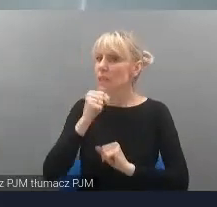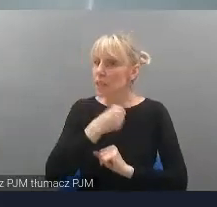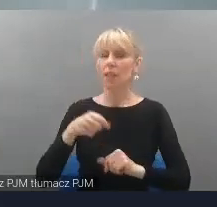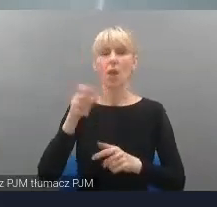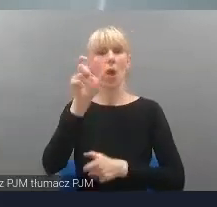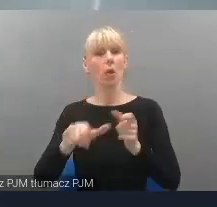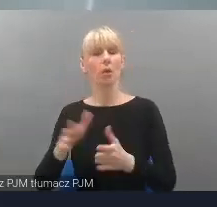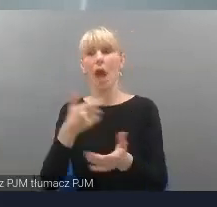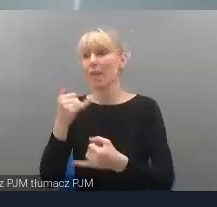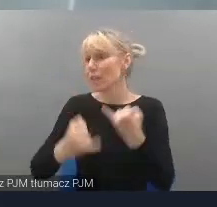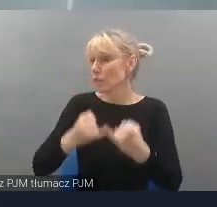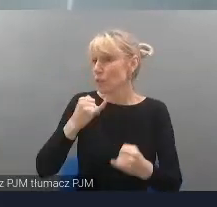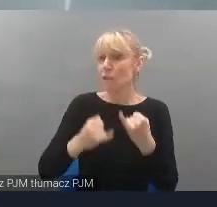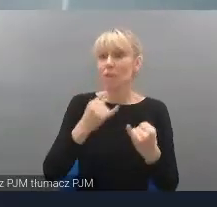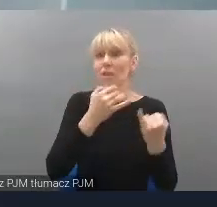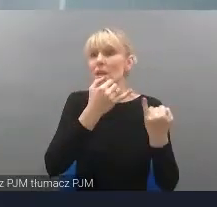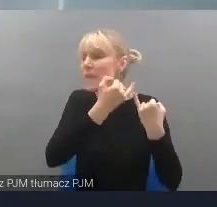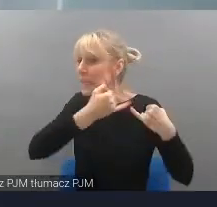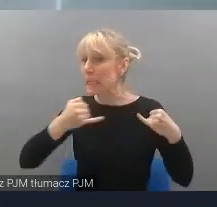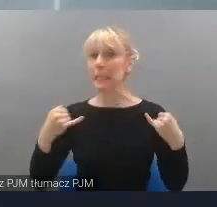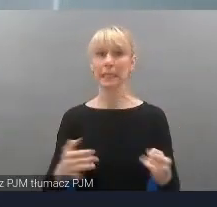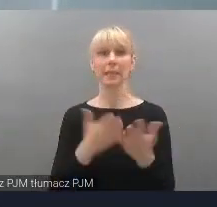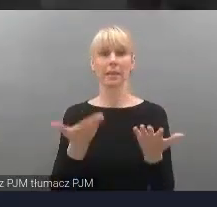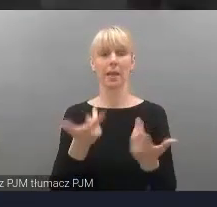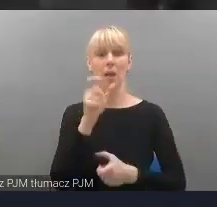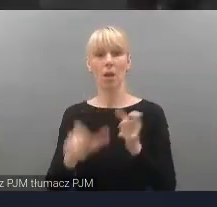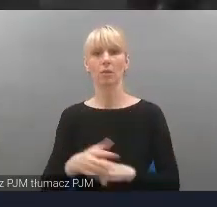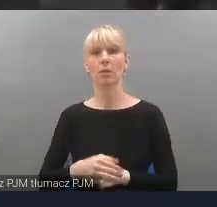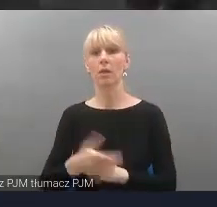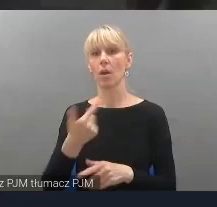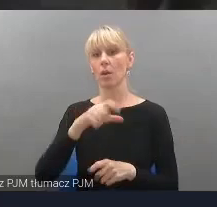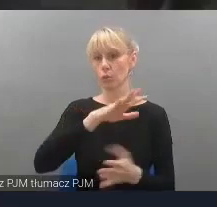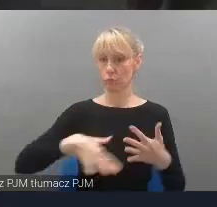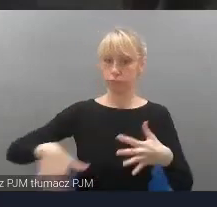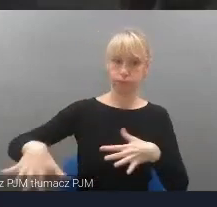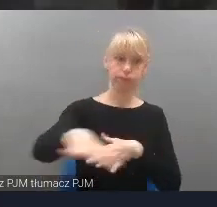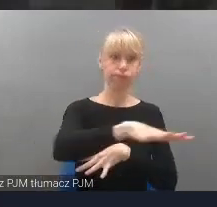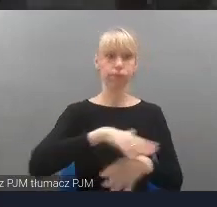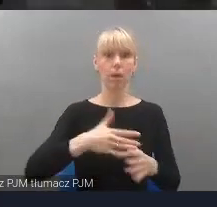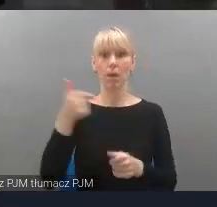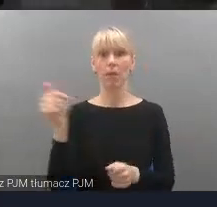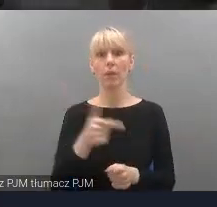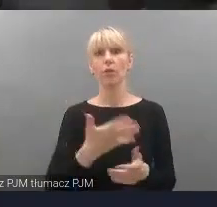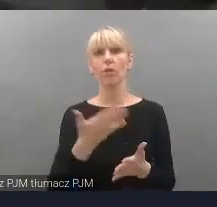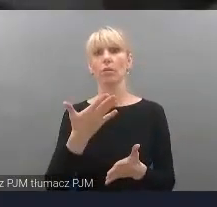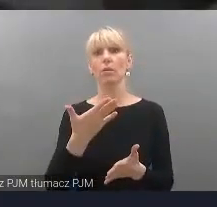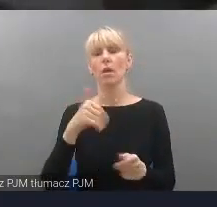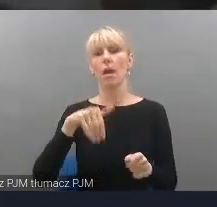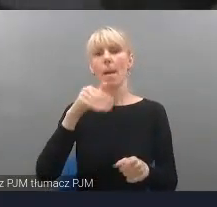trudnościami w poruszaniu się. Warto zaznaczyć, że nasz muzeum ma ponad dwa tysiące metrów powierzchni do zwiedzania,